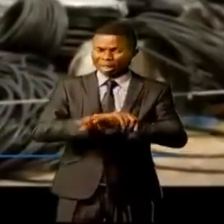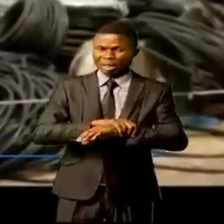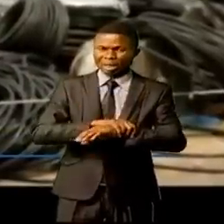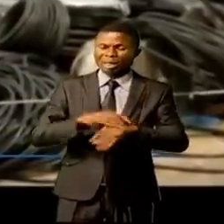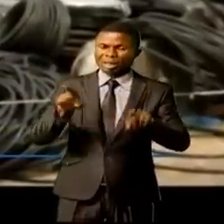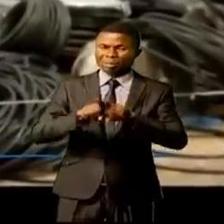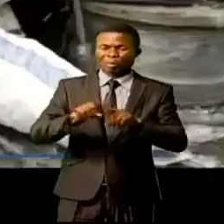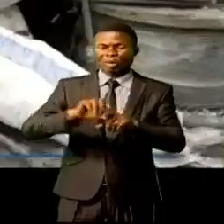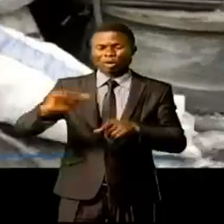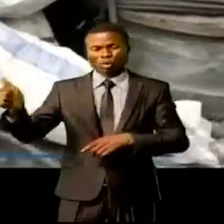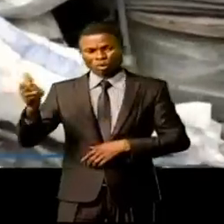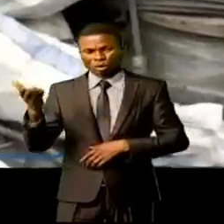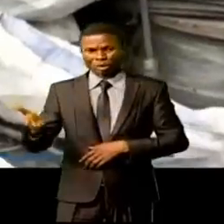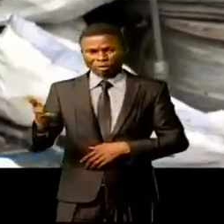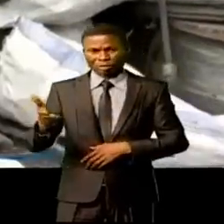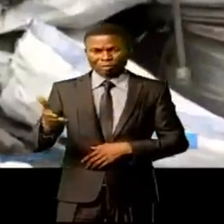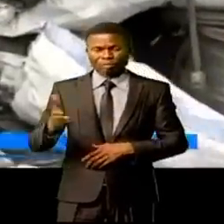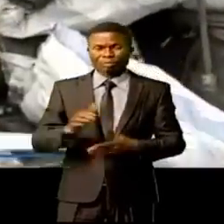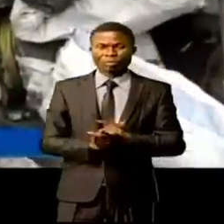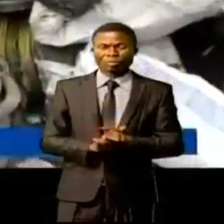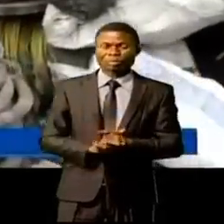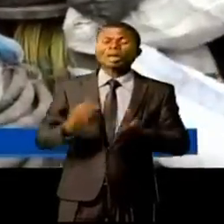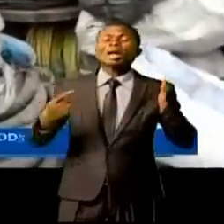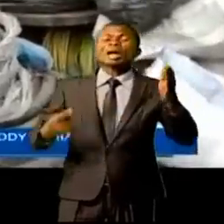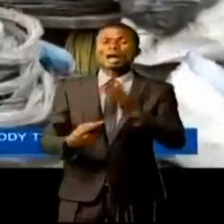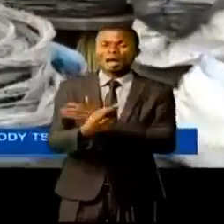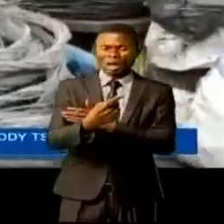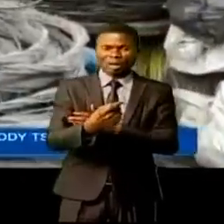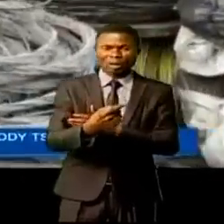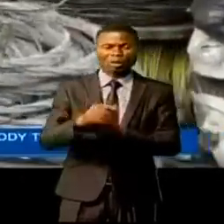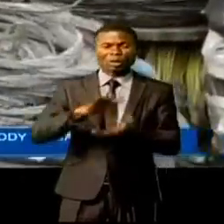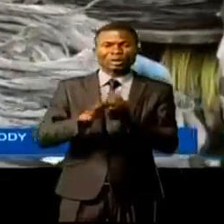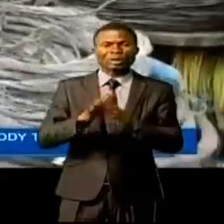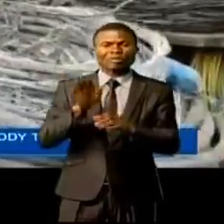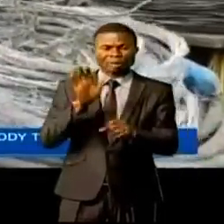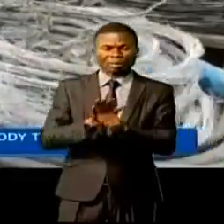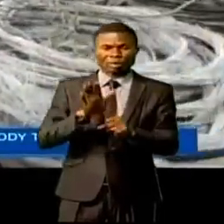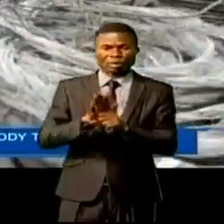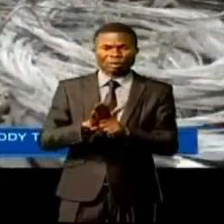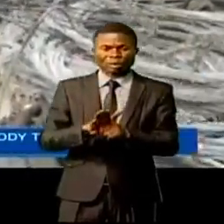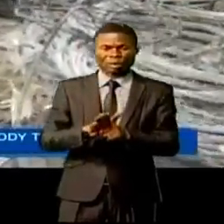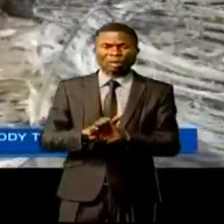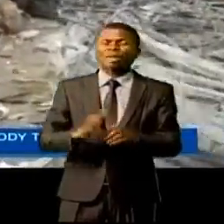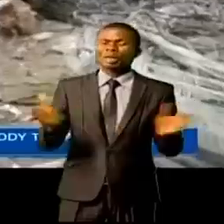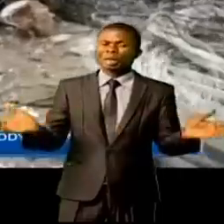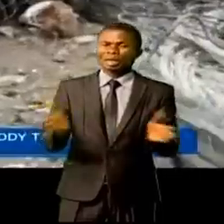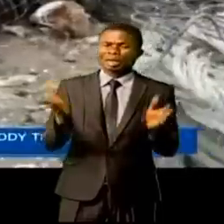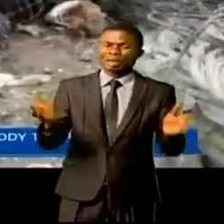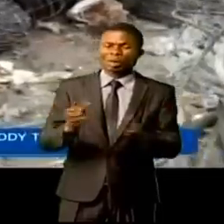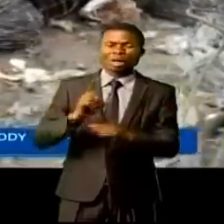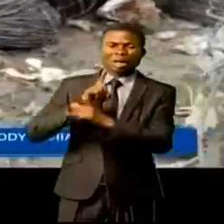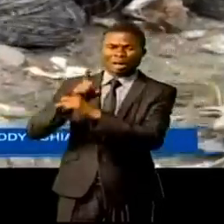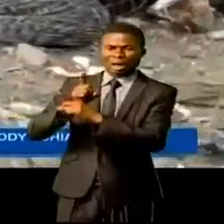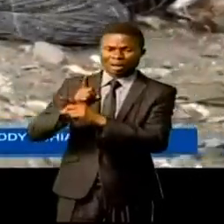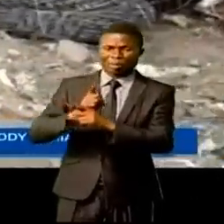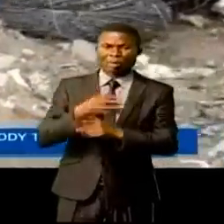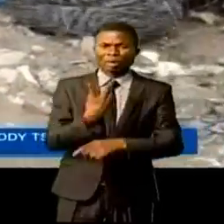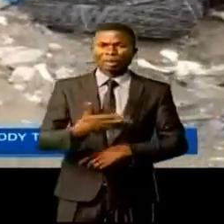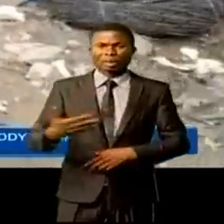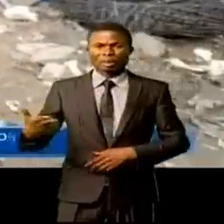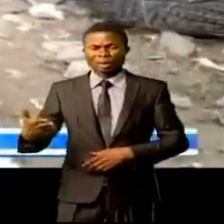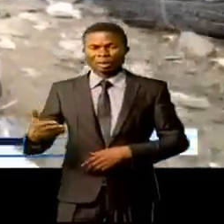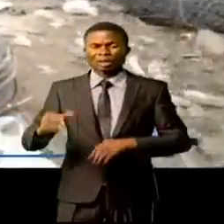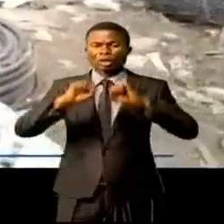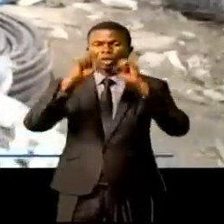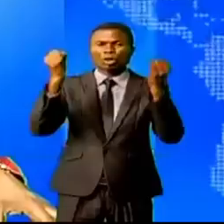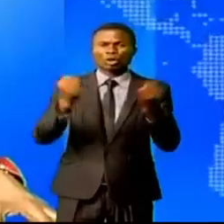ceux qui volent les courrières. Plus les cas des dénonciations vont se multiplier, mieux va se renforcer. La protection des matériels de la